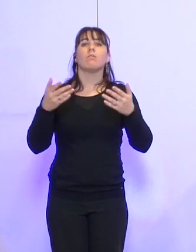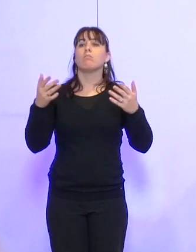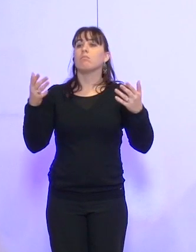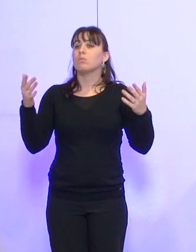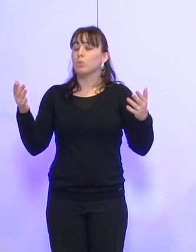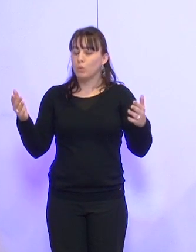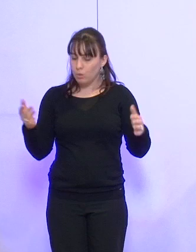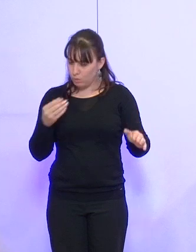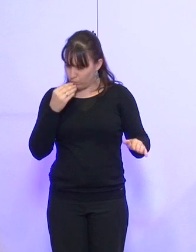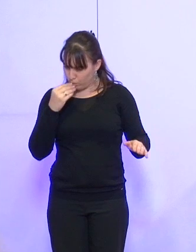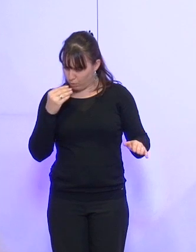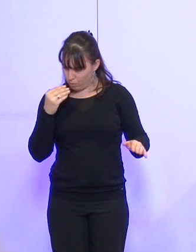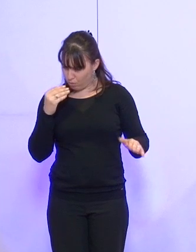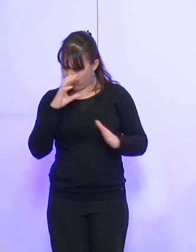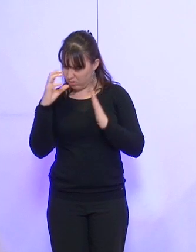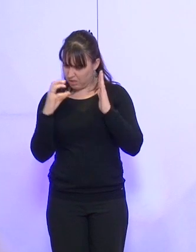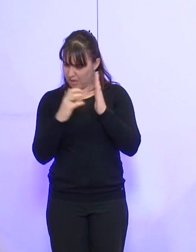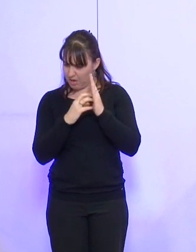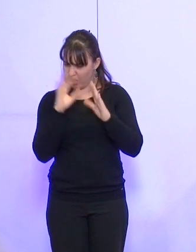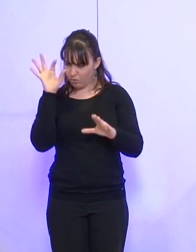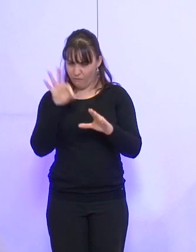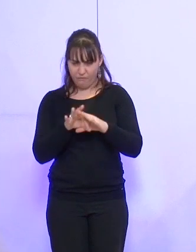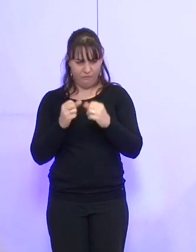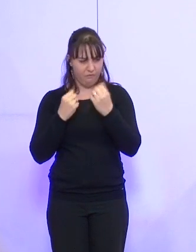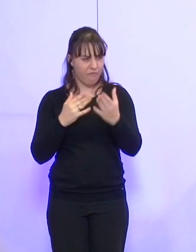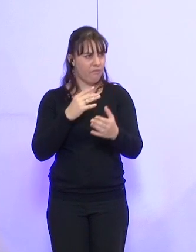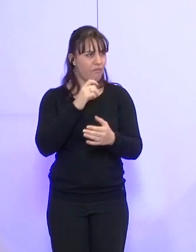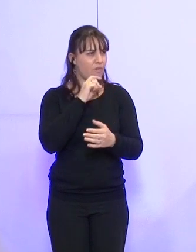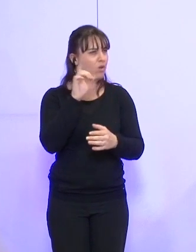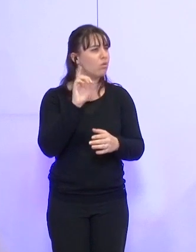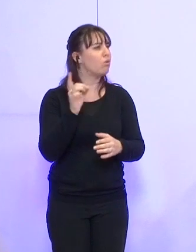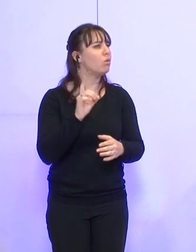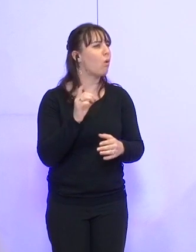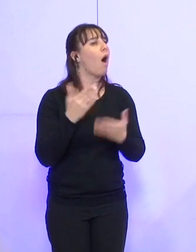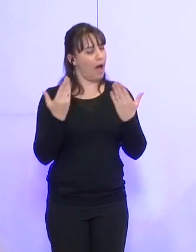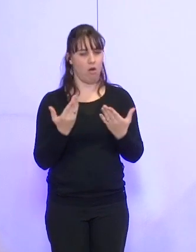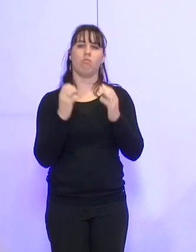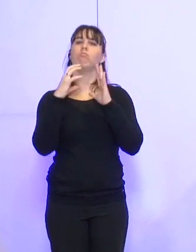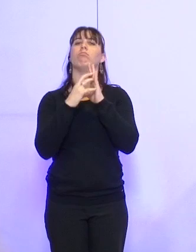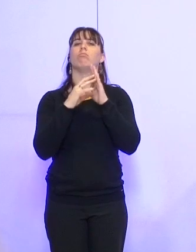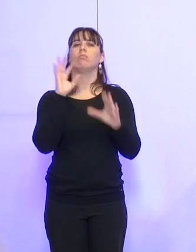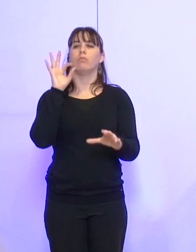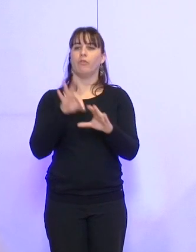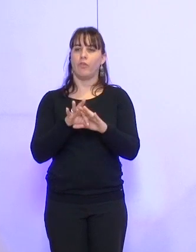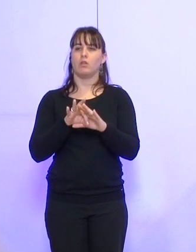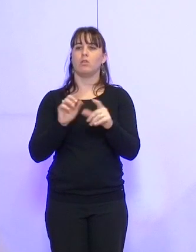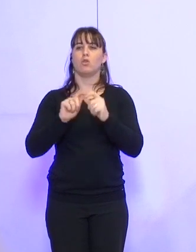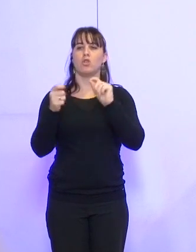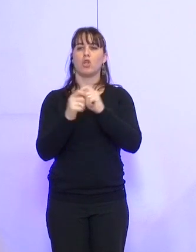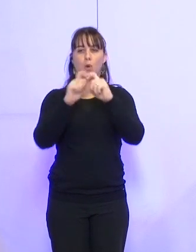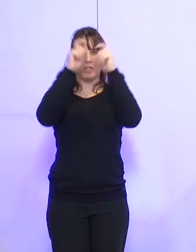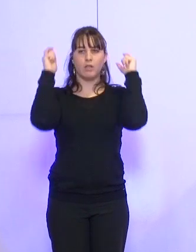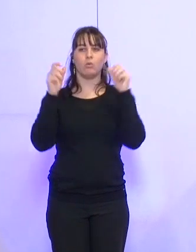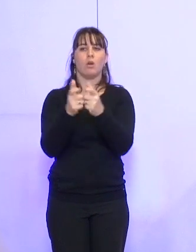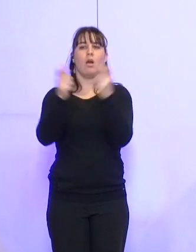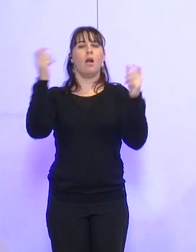Ai-je mis la délibération au vote ? Je ne crois pas. Donc je vais mettre la délibération sur la modification des statuts de l